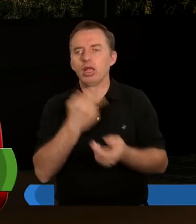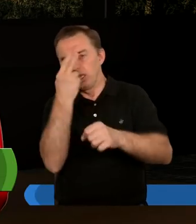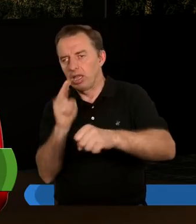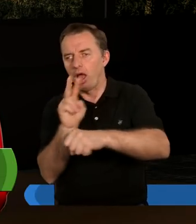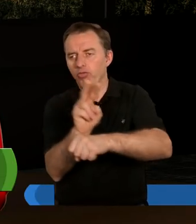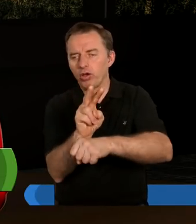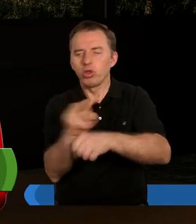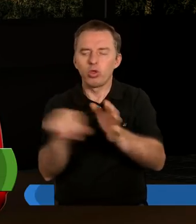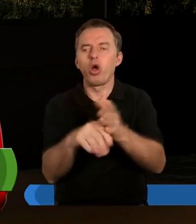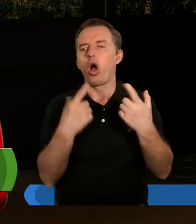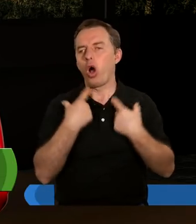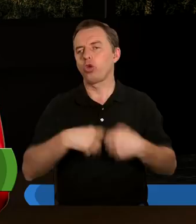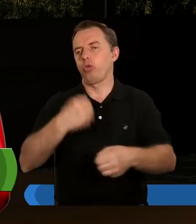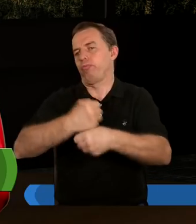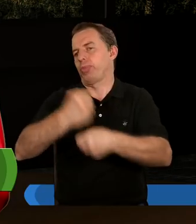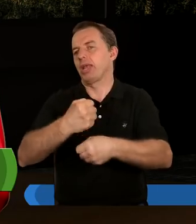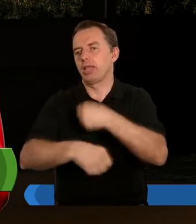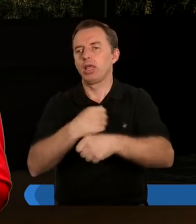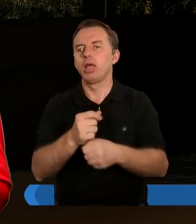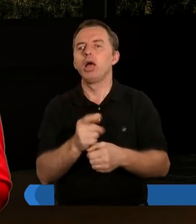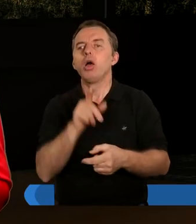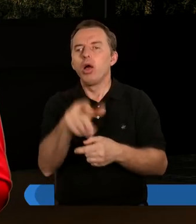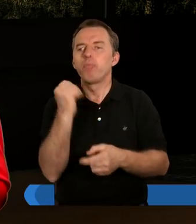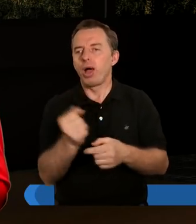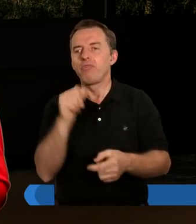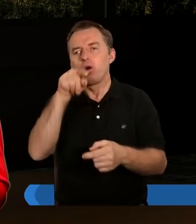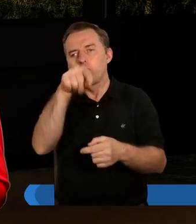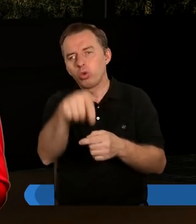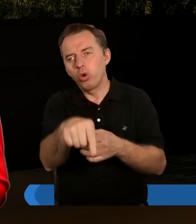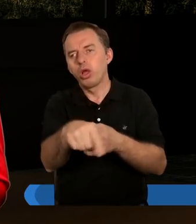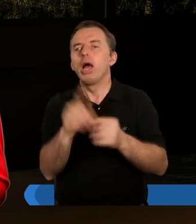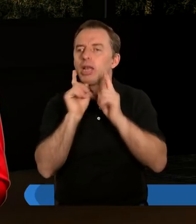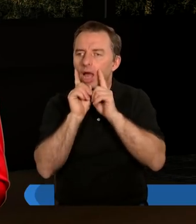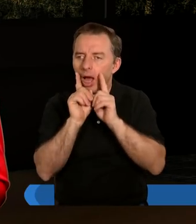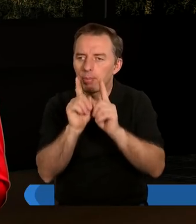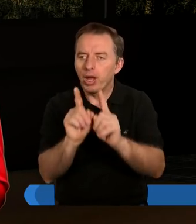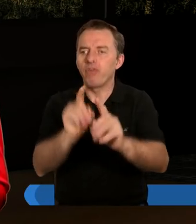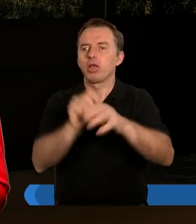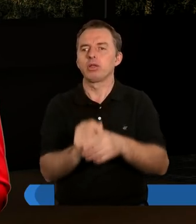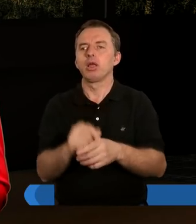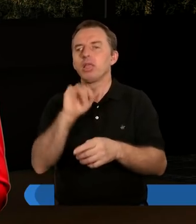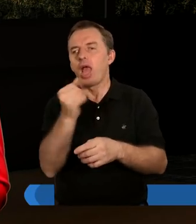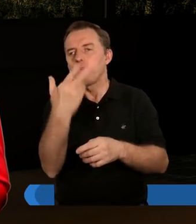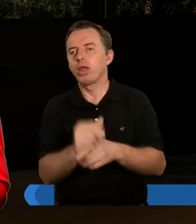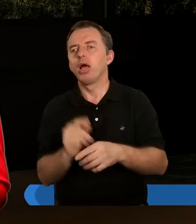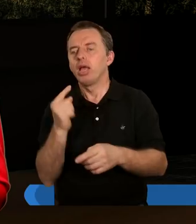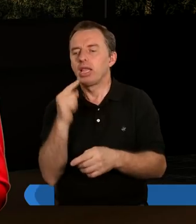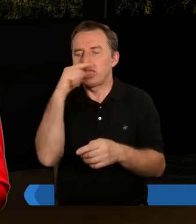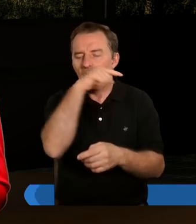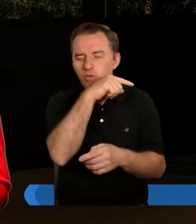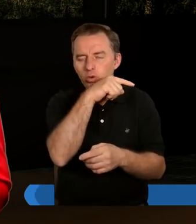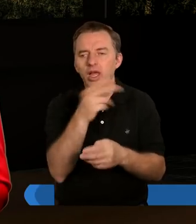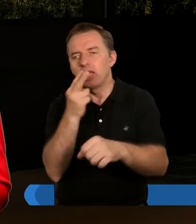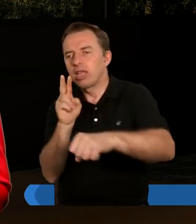zaufanych pracowników. A widocznie Paweł tu, tak naprawdę Jan Marek zawiódł jego